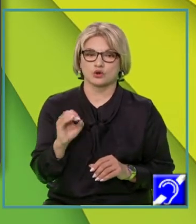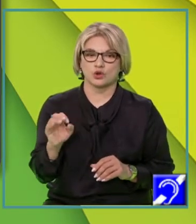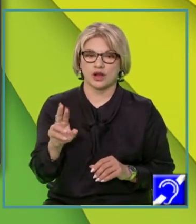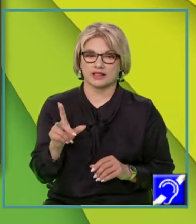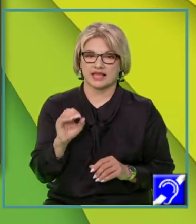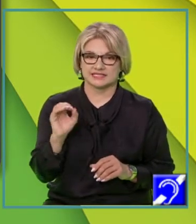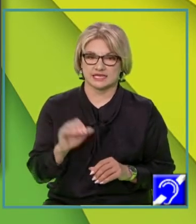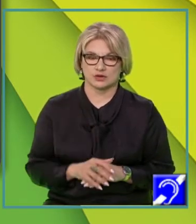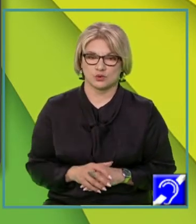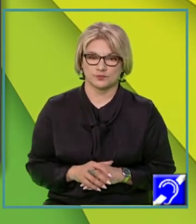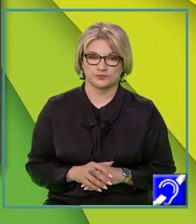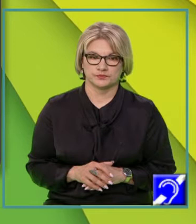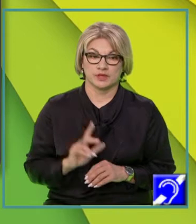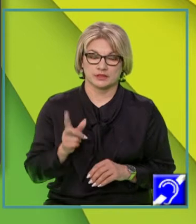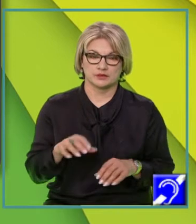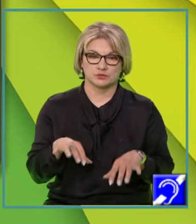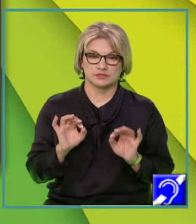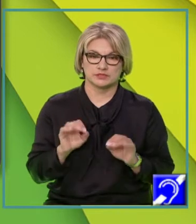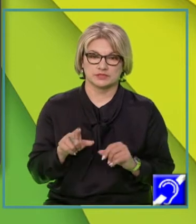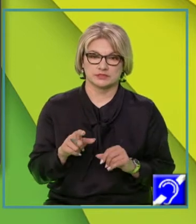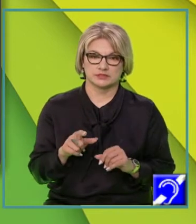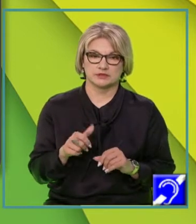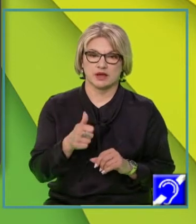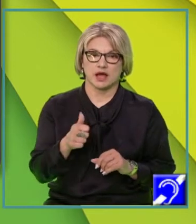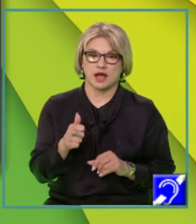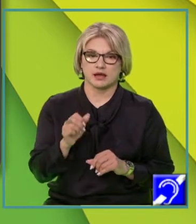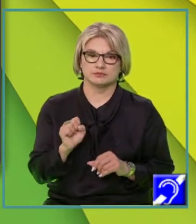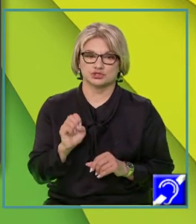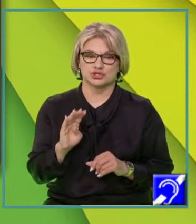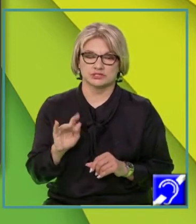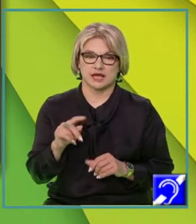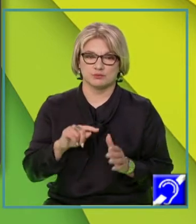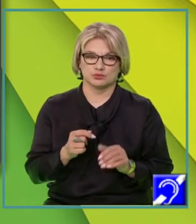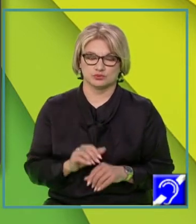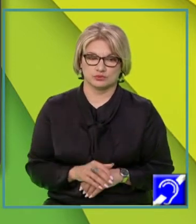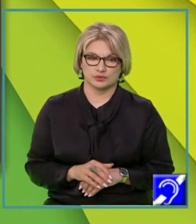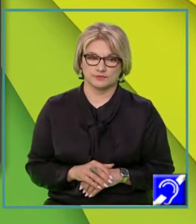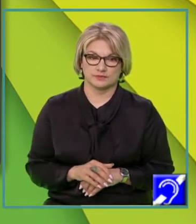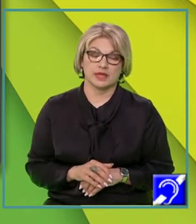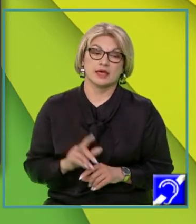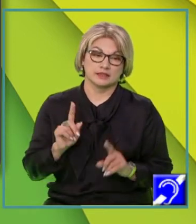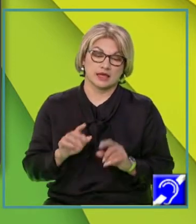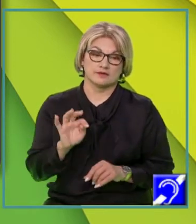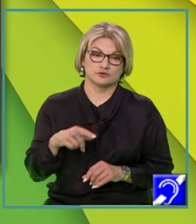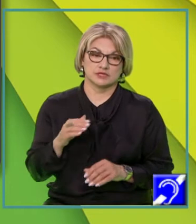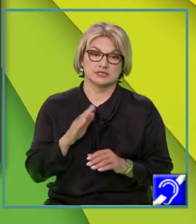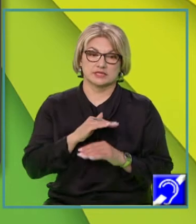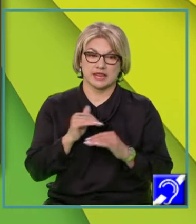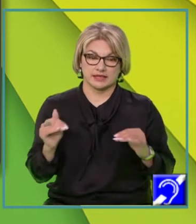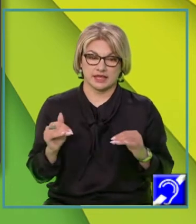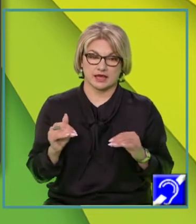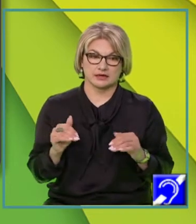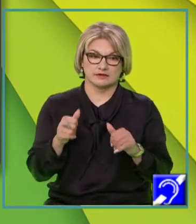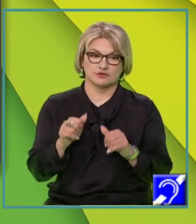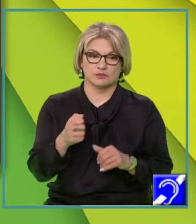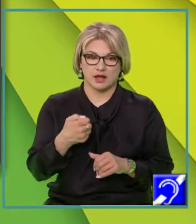Trebuie să determinăm abscisa punctului. În cazul în care funcția este lineară, de forma